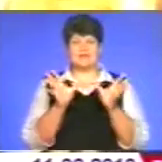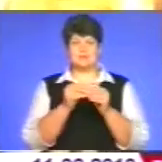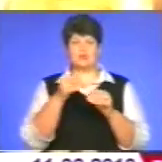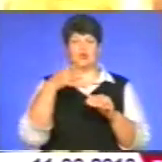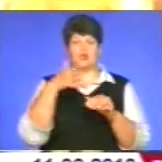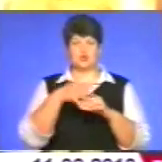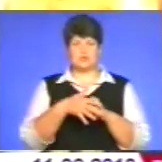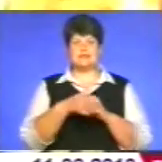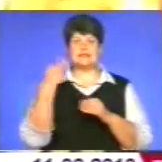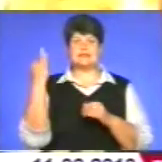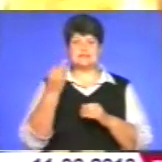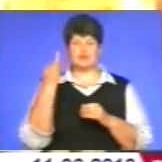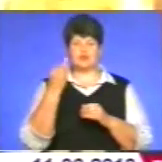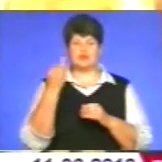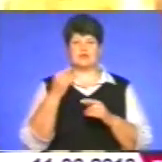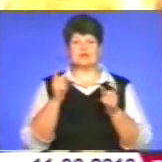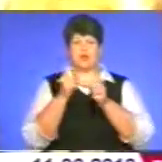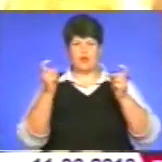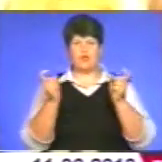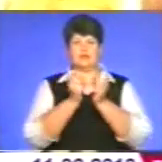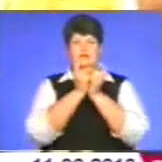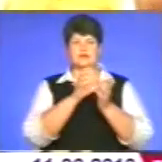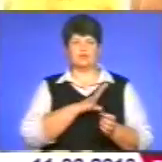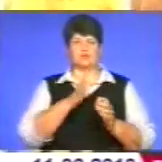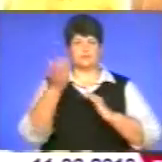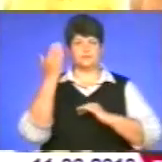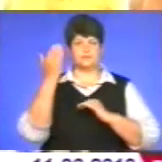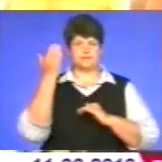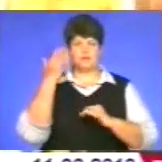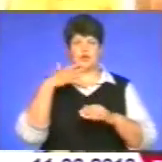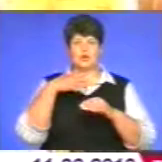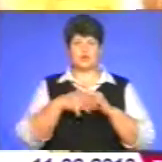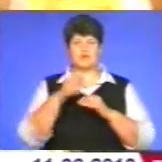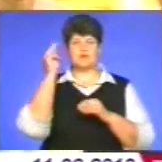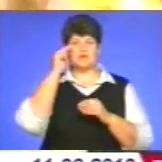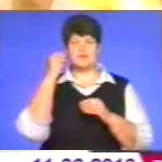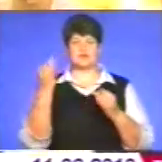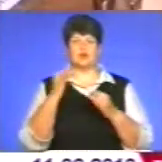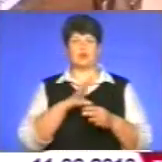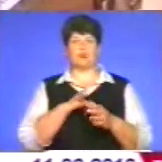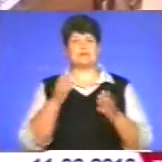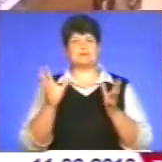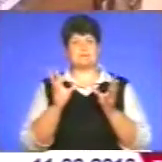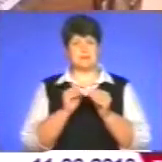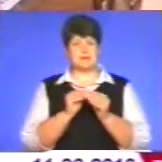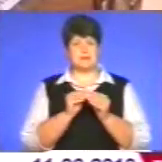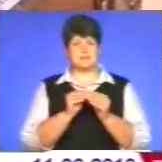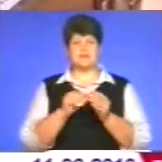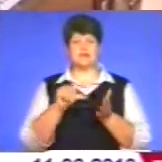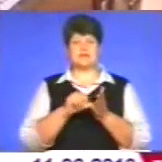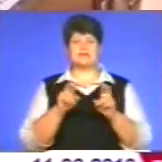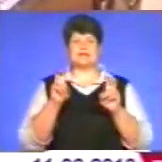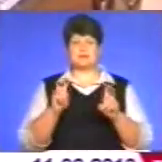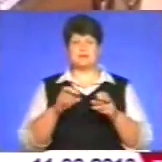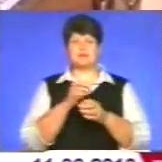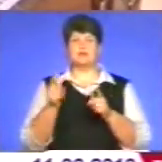історії ці конфлікти, можливо, які виникали, щоб це розуміння і вивчення історії було спільним. Учасники засідання підготували